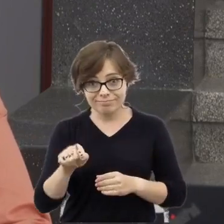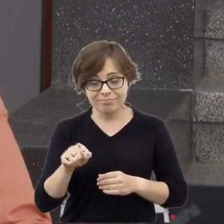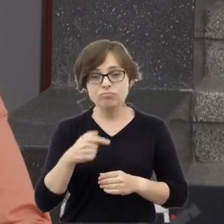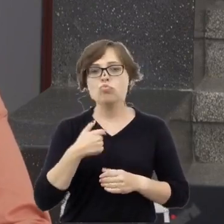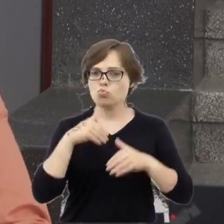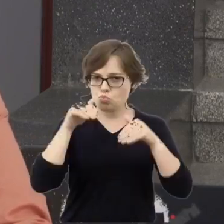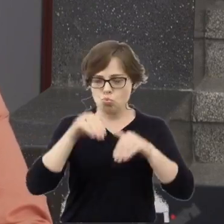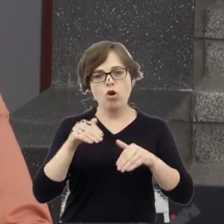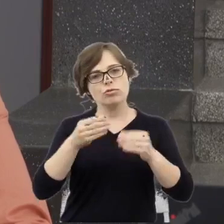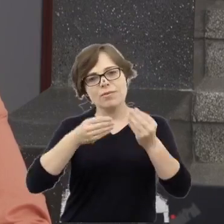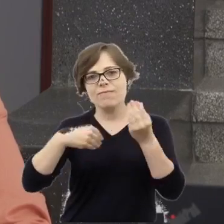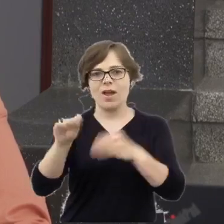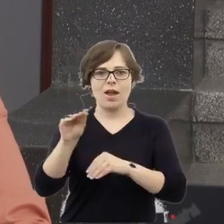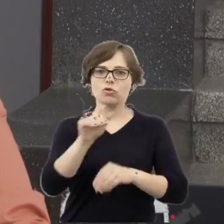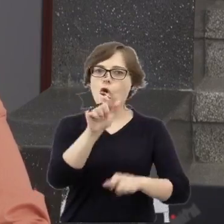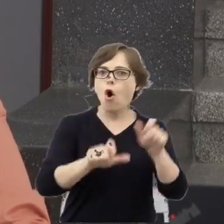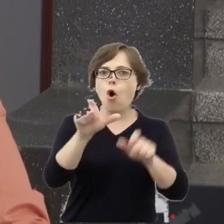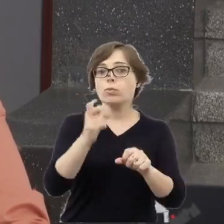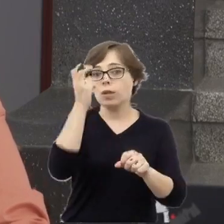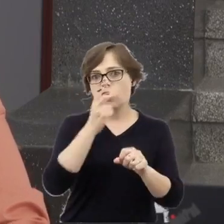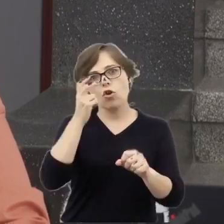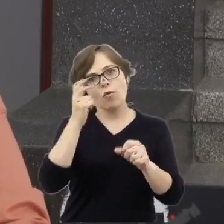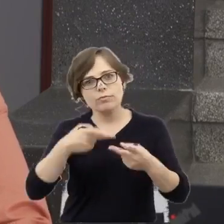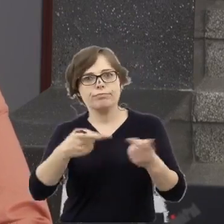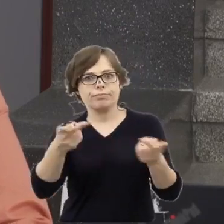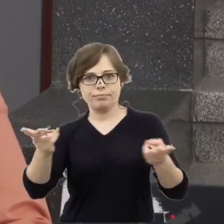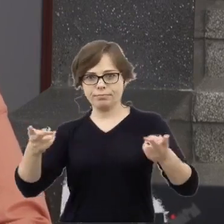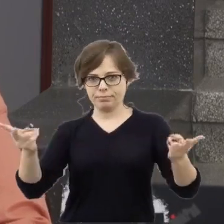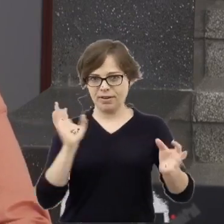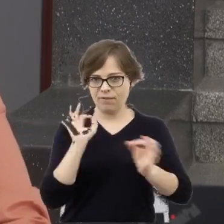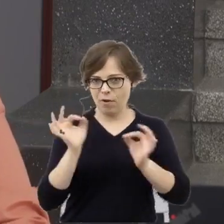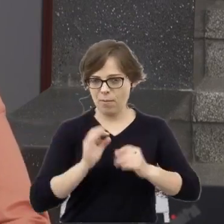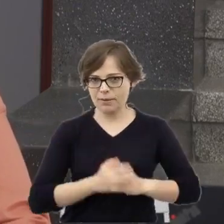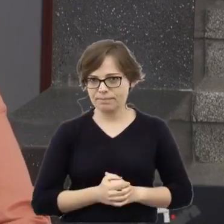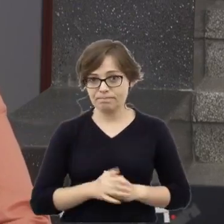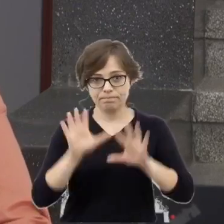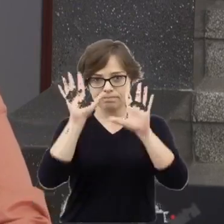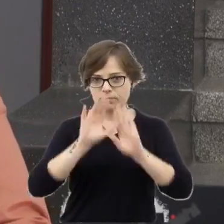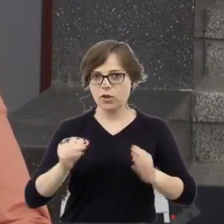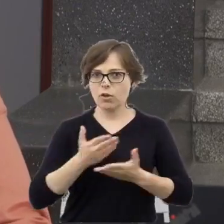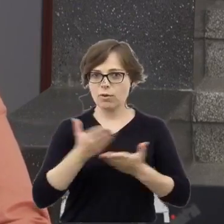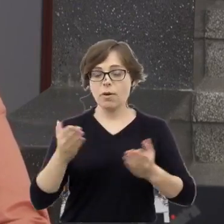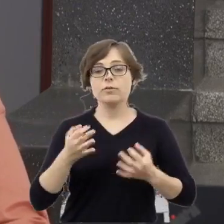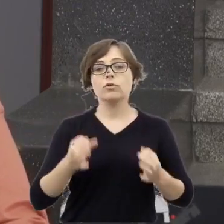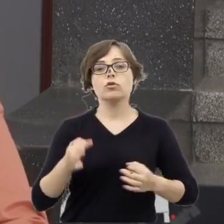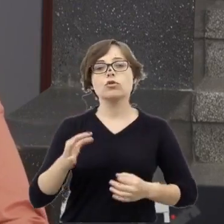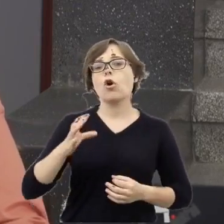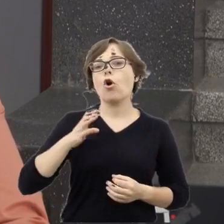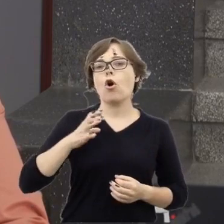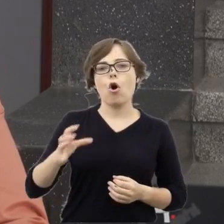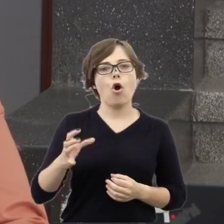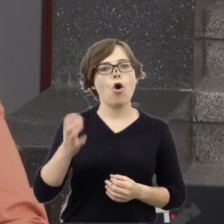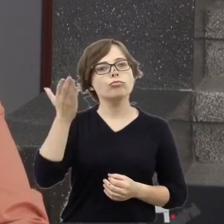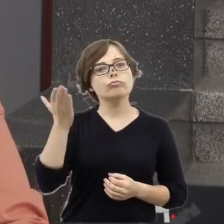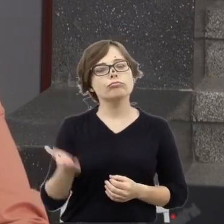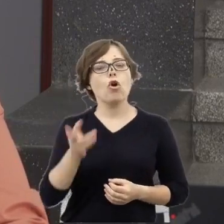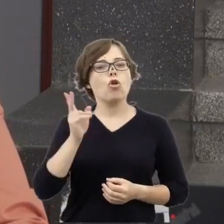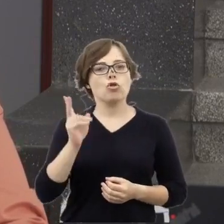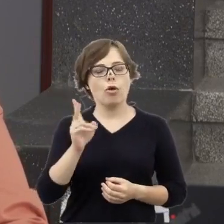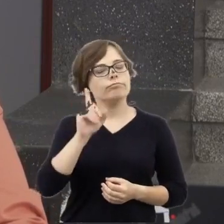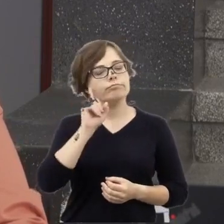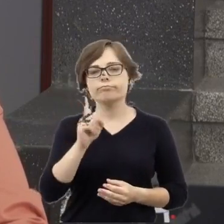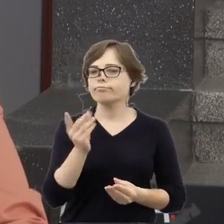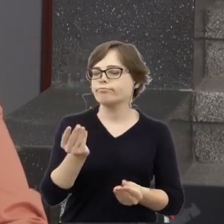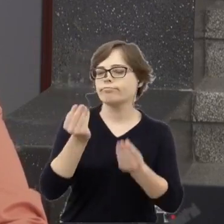szerszej grupy zainteresowanych. Szanowni Państwo, naszymi gośćmi są wybitni